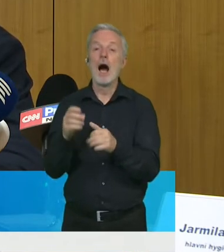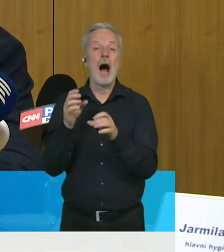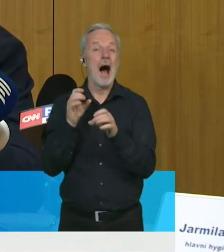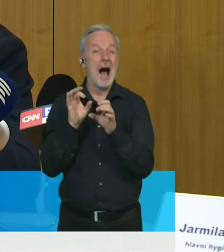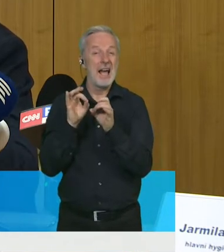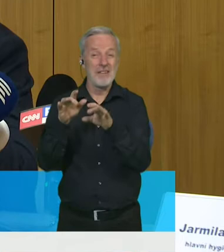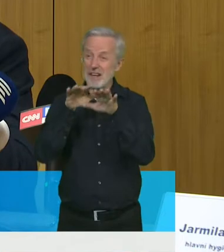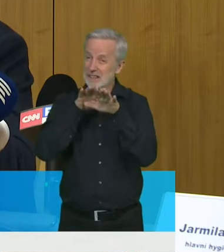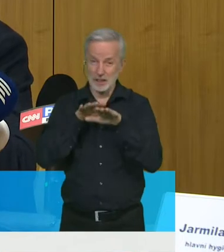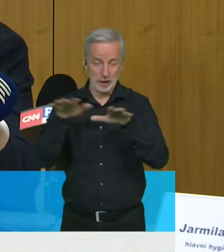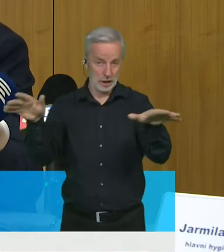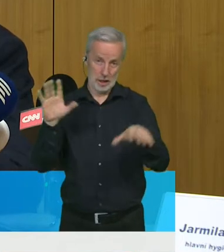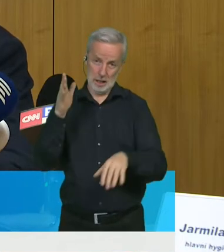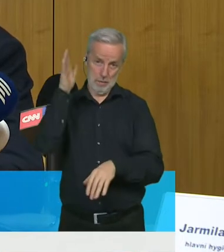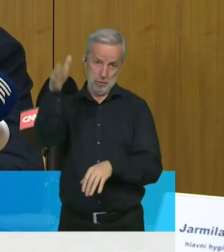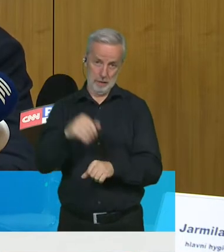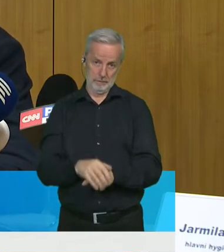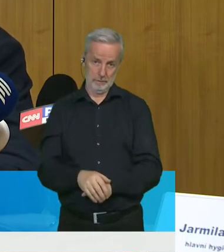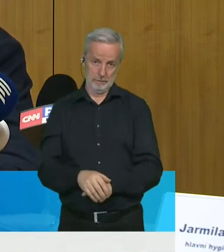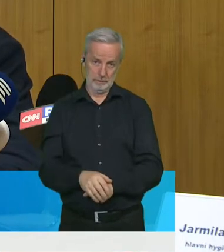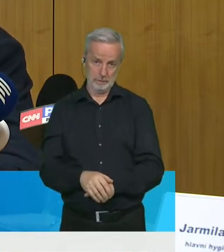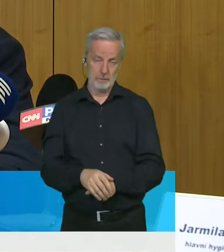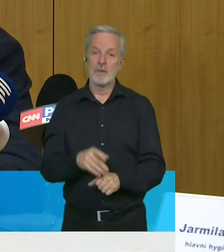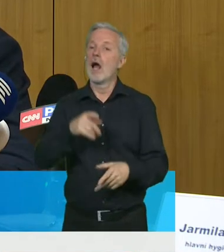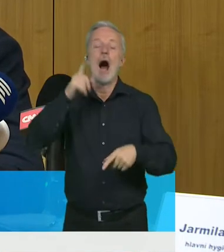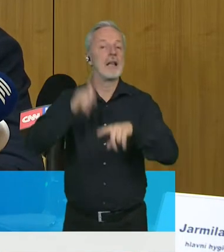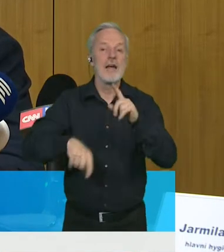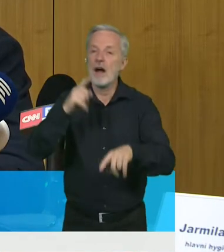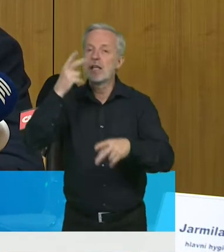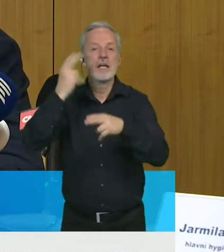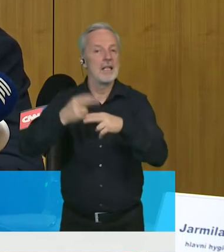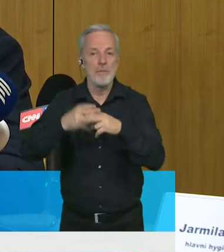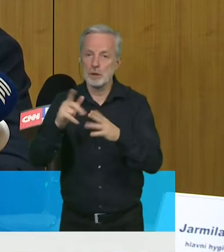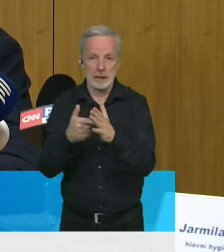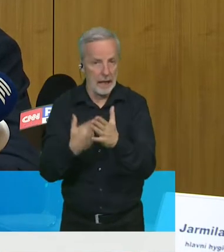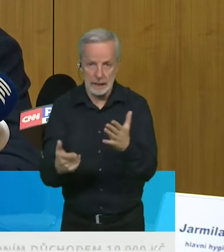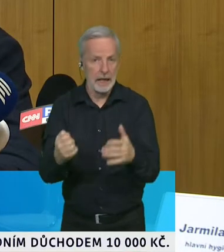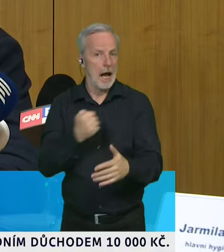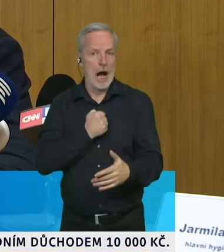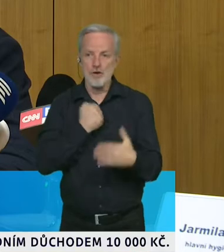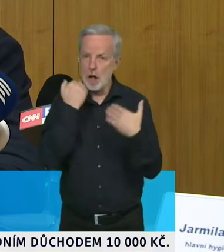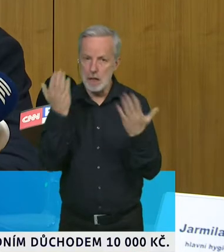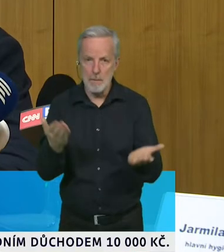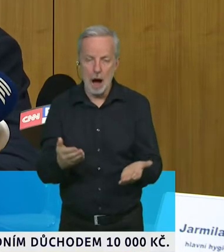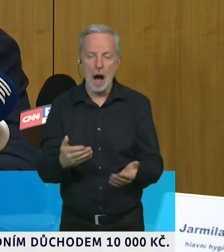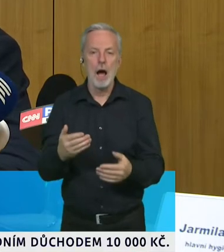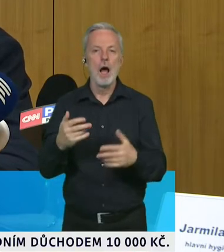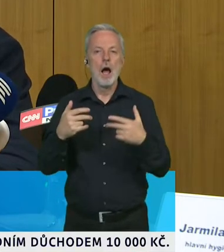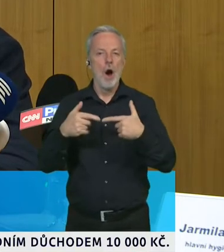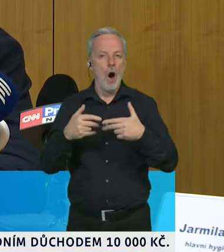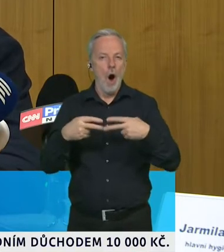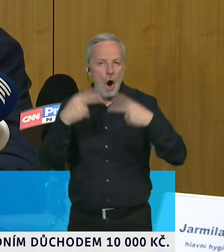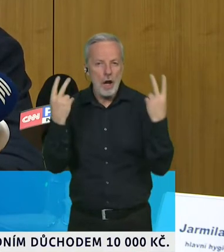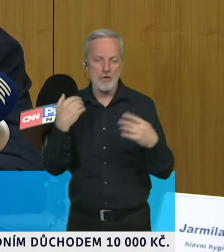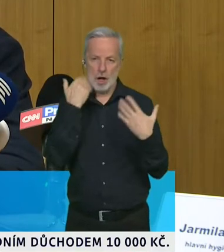dál, i když sami potíže nemají. A v lednu nemusíme číhat na katastrofu, ale může to být třeba